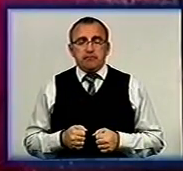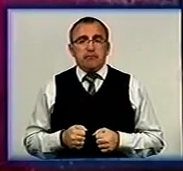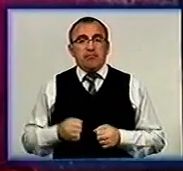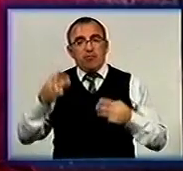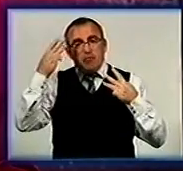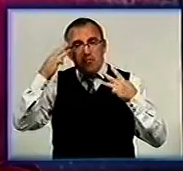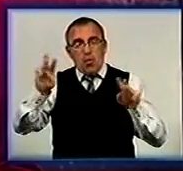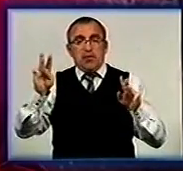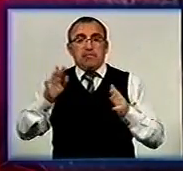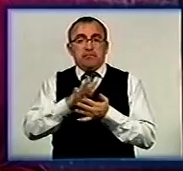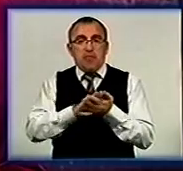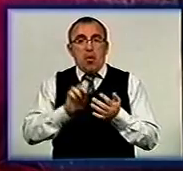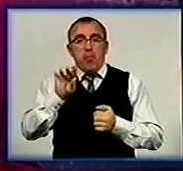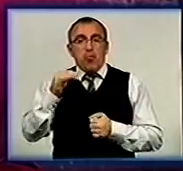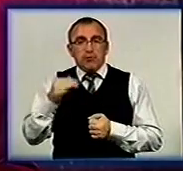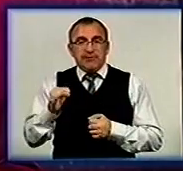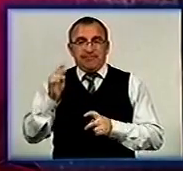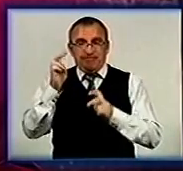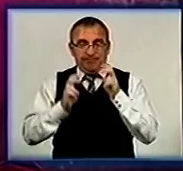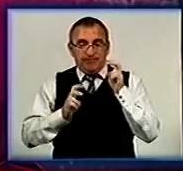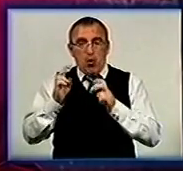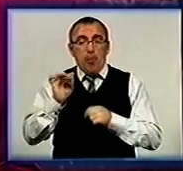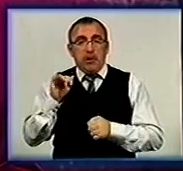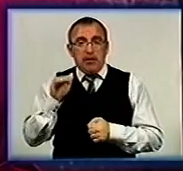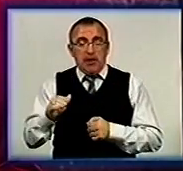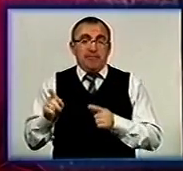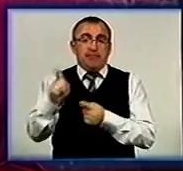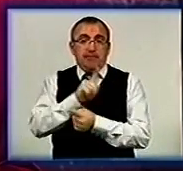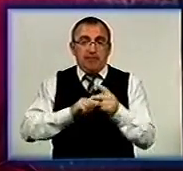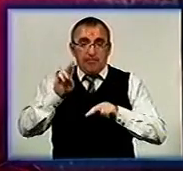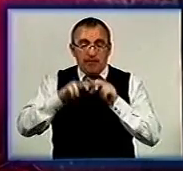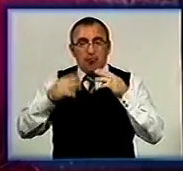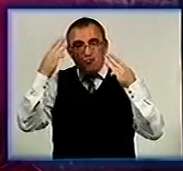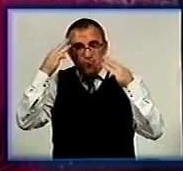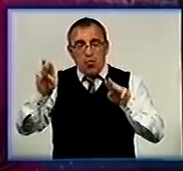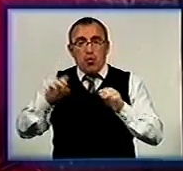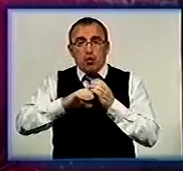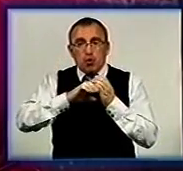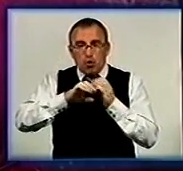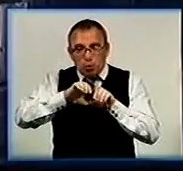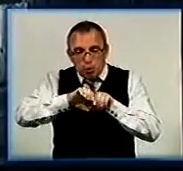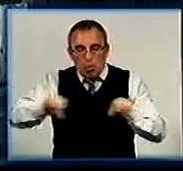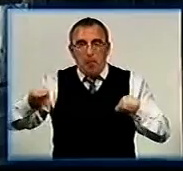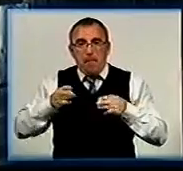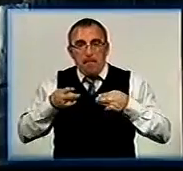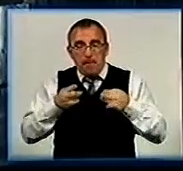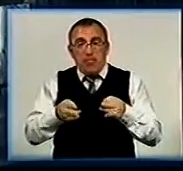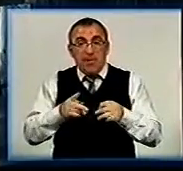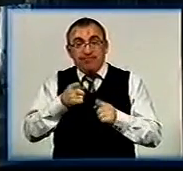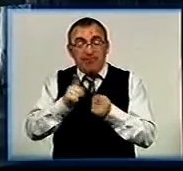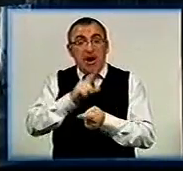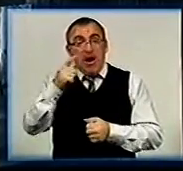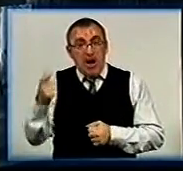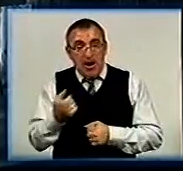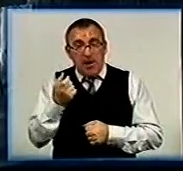Модернізація триває. На Побузькому фероніколевому комбінаті планують реконструювати і модернізувати трубчаті печі. Вторік у квітні там замість газу